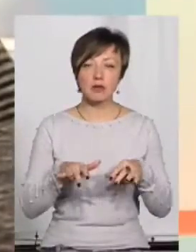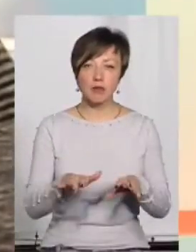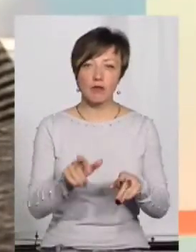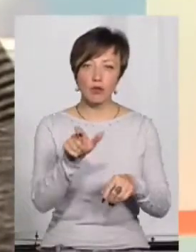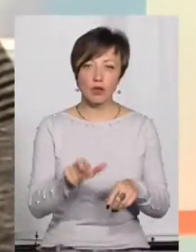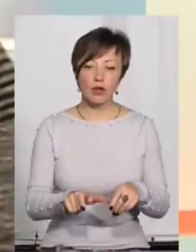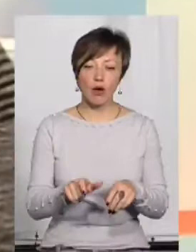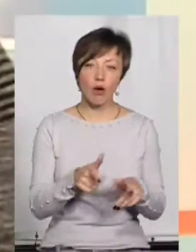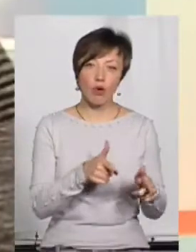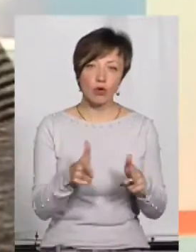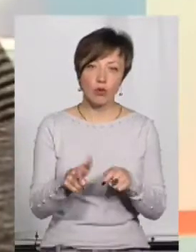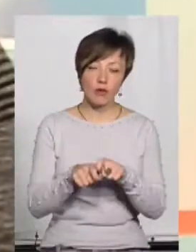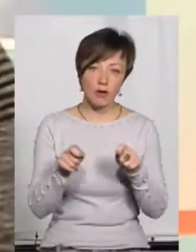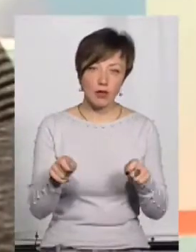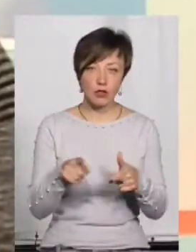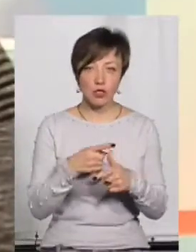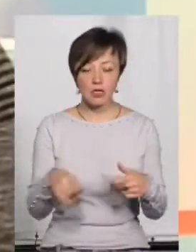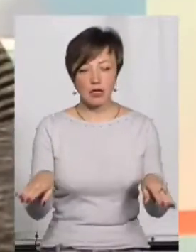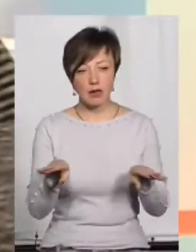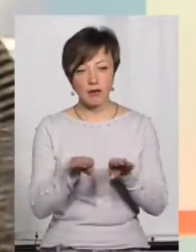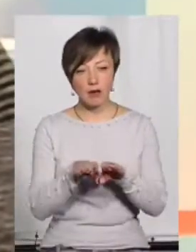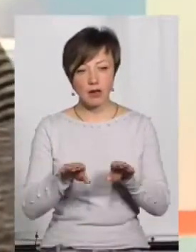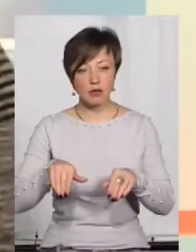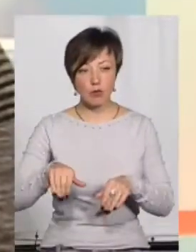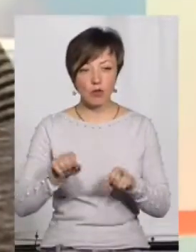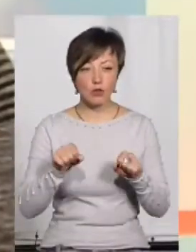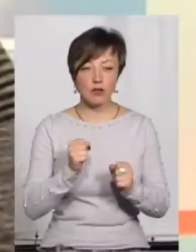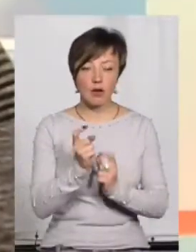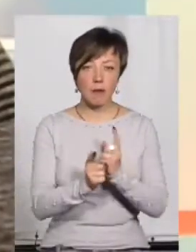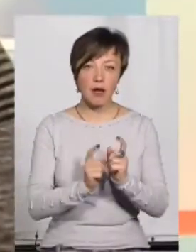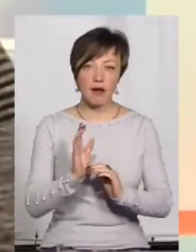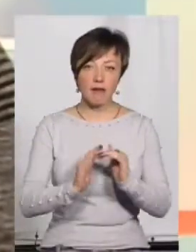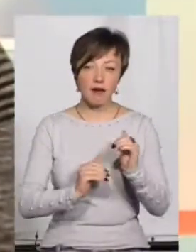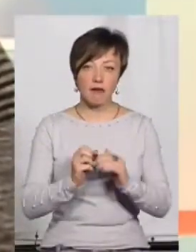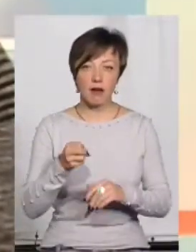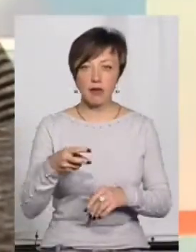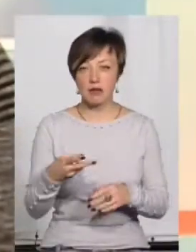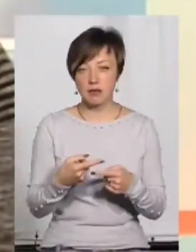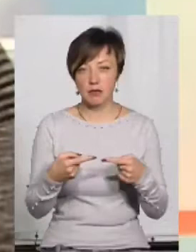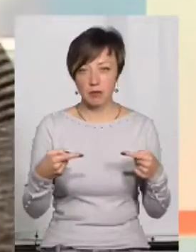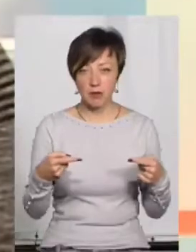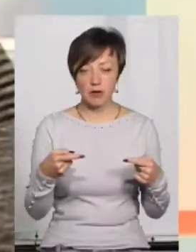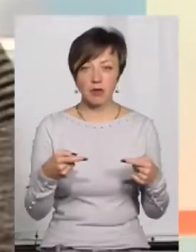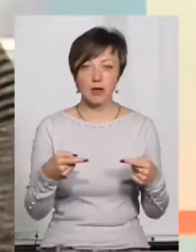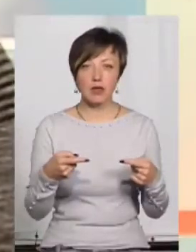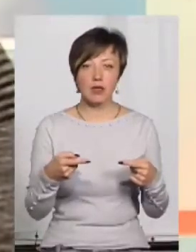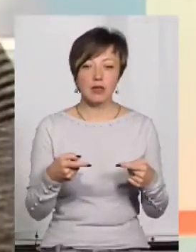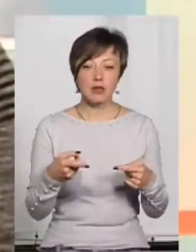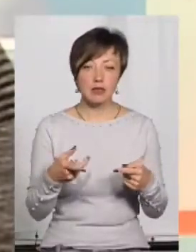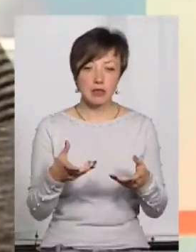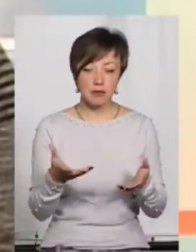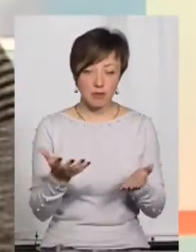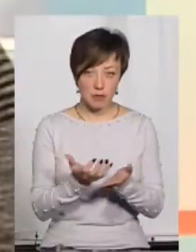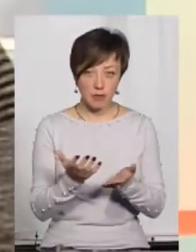порушувати, чи воно порушене, чи закривається, чи потім, можливо, перекваліфікація йде, і тоді, відповідно, з набуттям